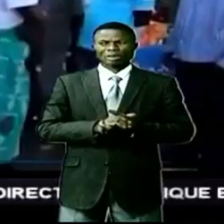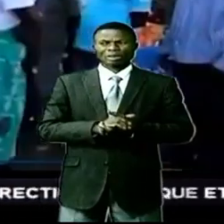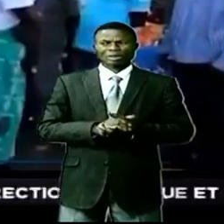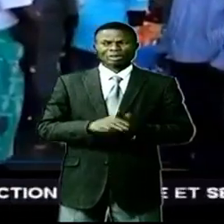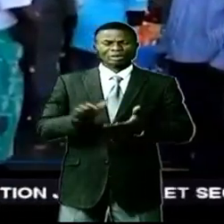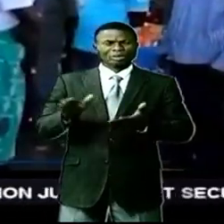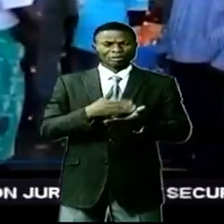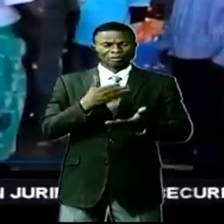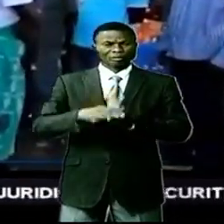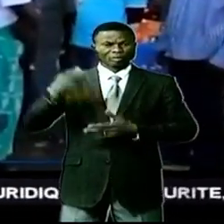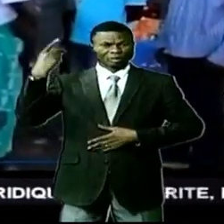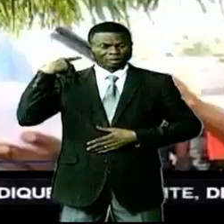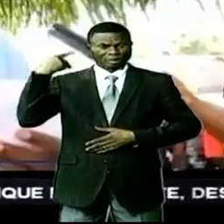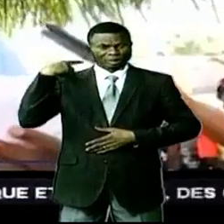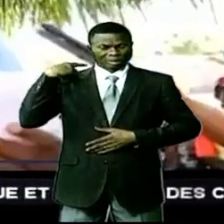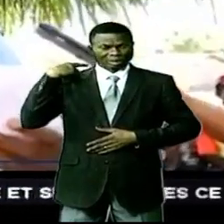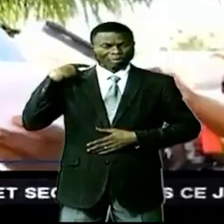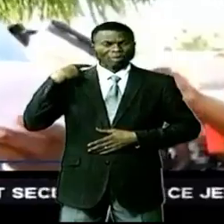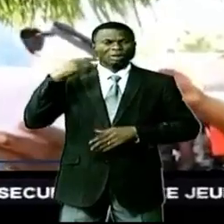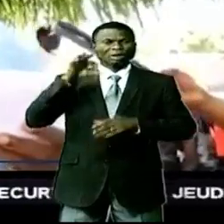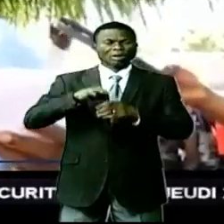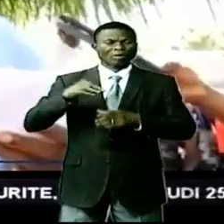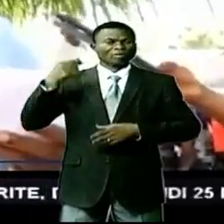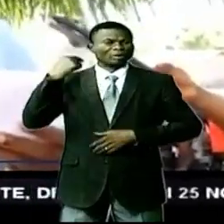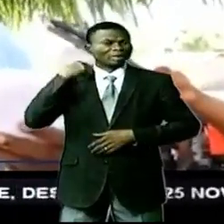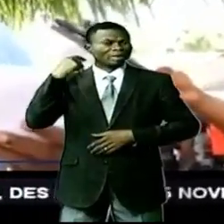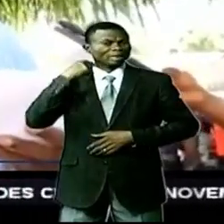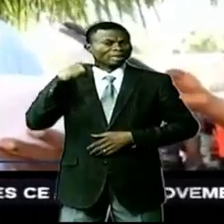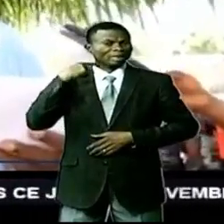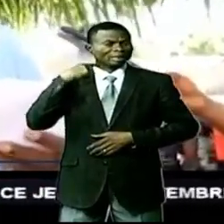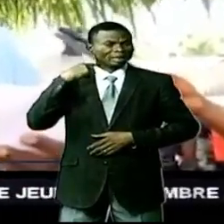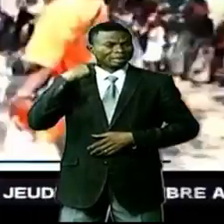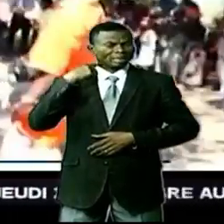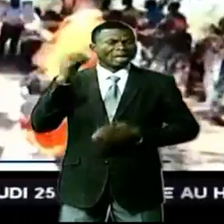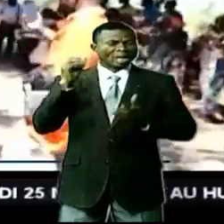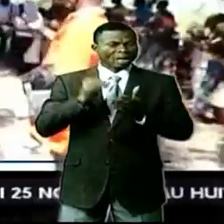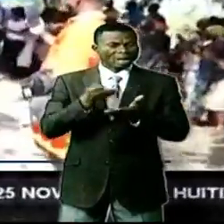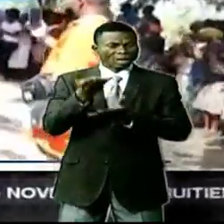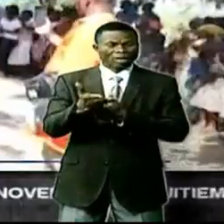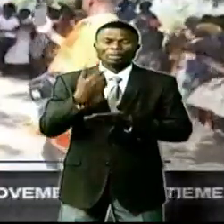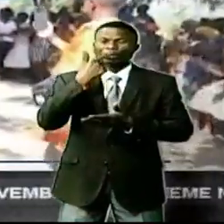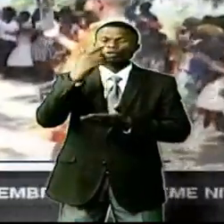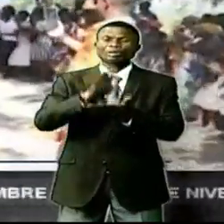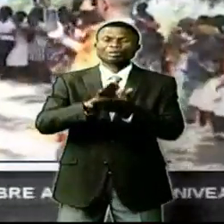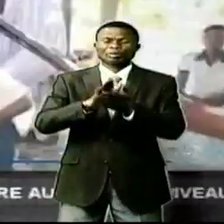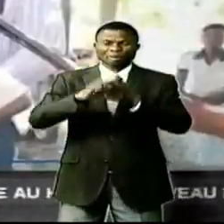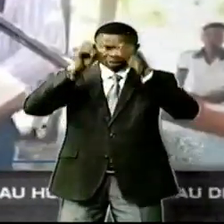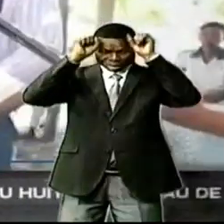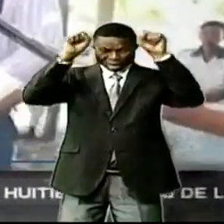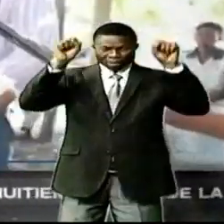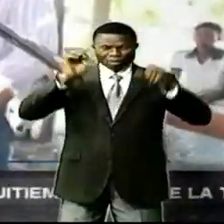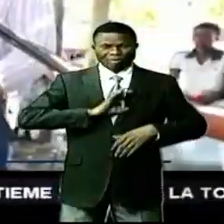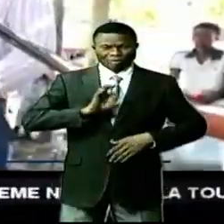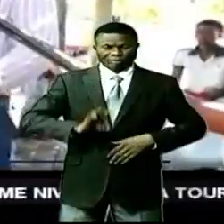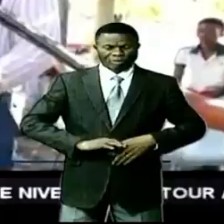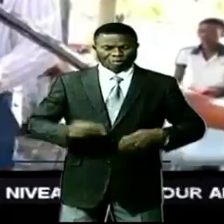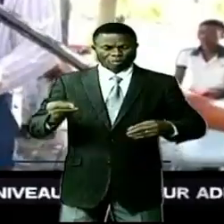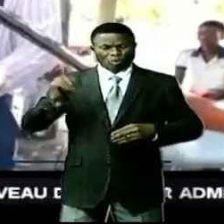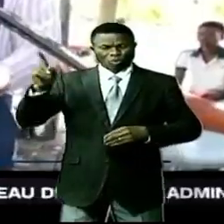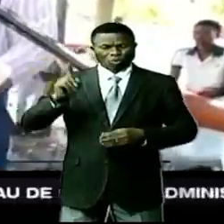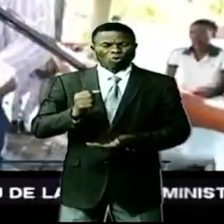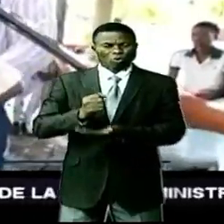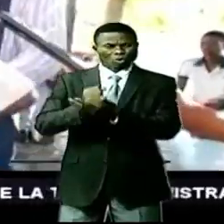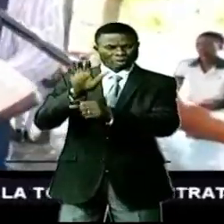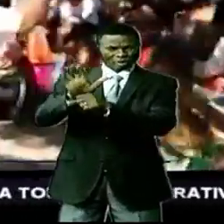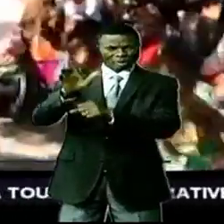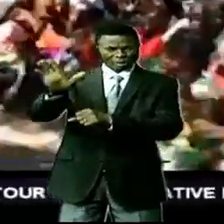Le député élu de Kengue Territoire a, à cette même occasion, remercié le chef de l'État, Félix Antoine Tshiseke de Tchilombo,